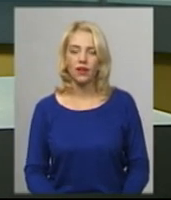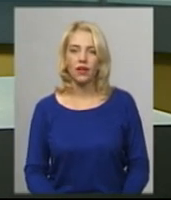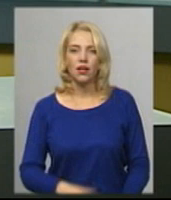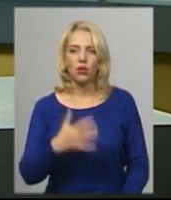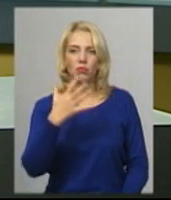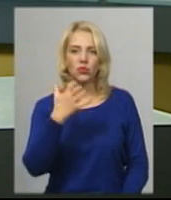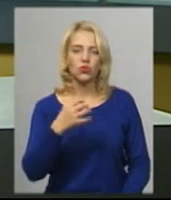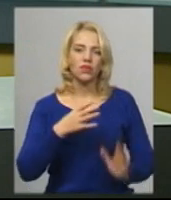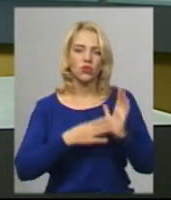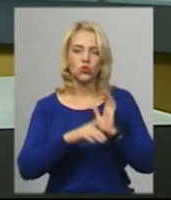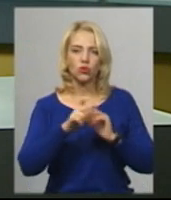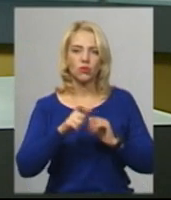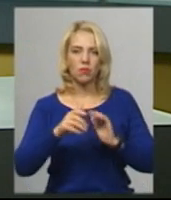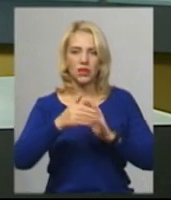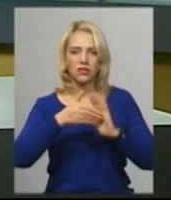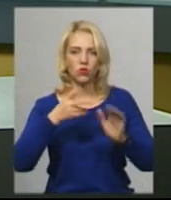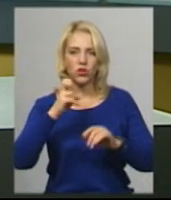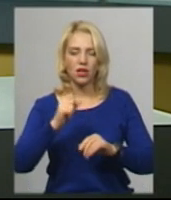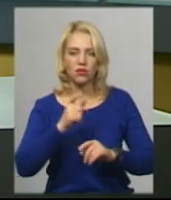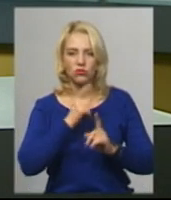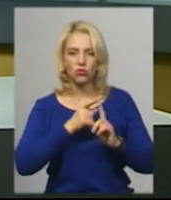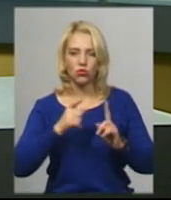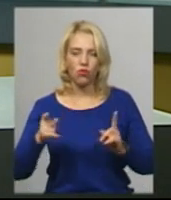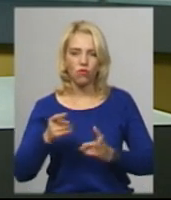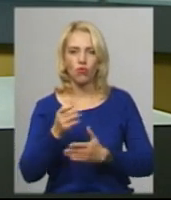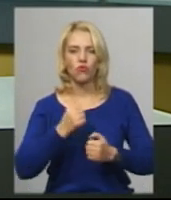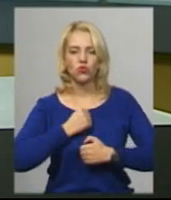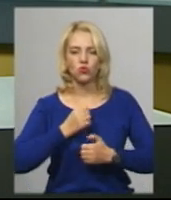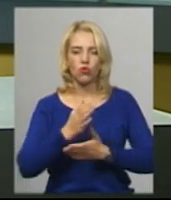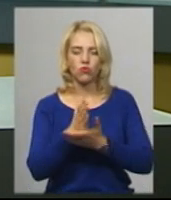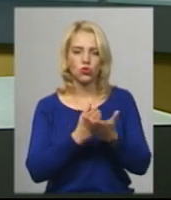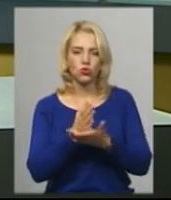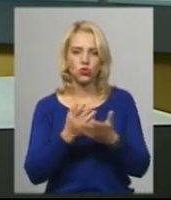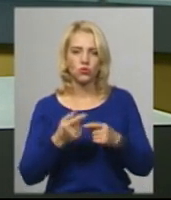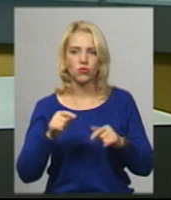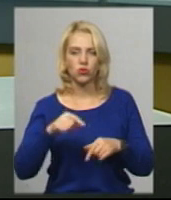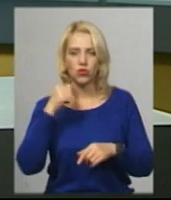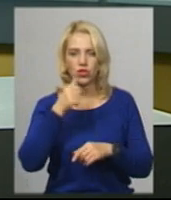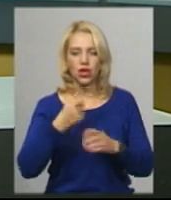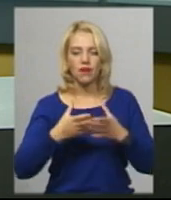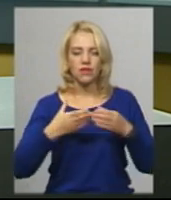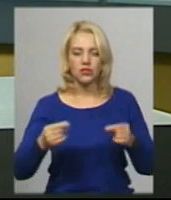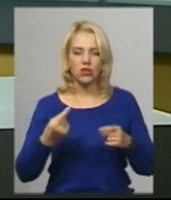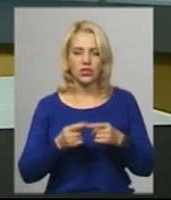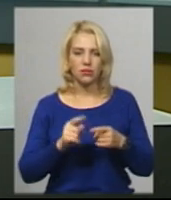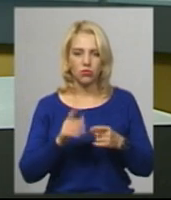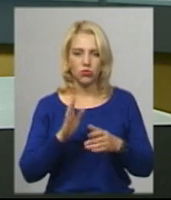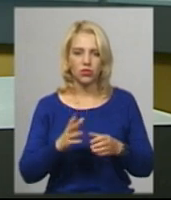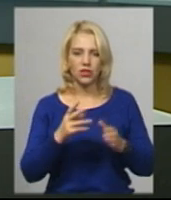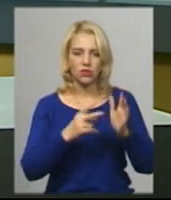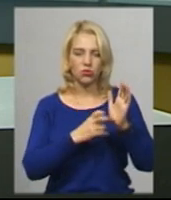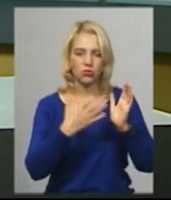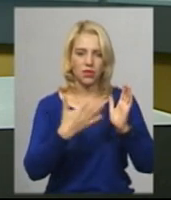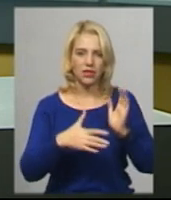590 громадян призвуть на строкову військову службу восени цього року на Хмельниччині. На весні ця кількість сягала 850 осіб.